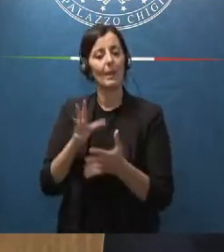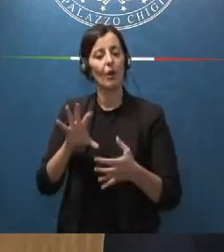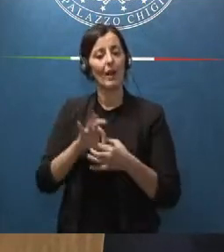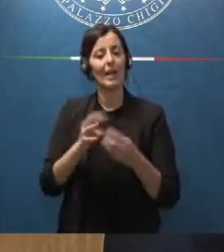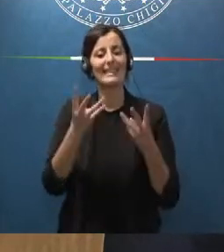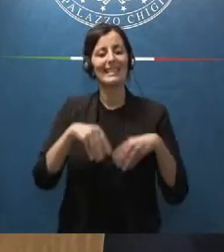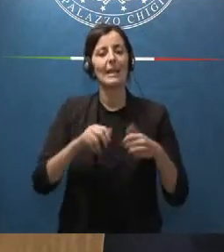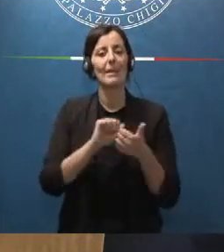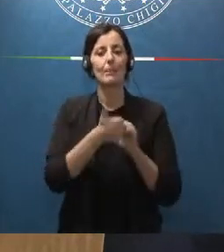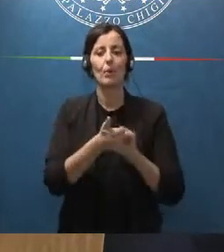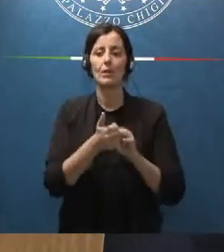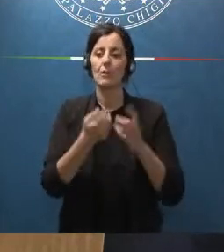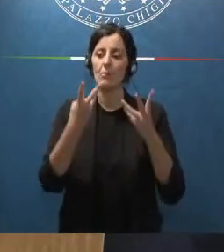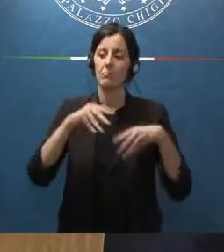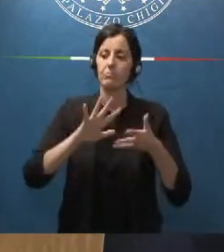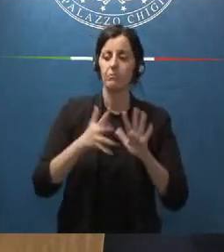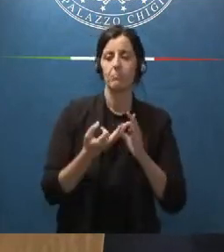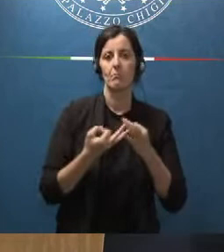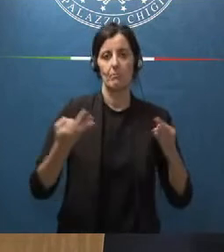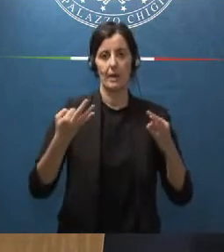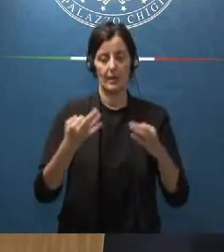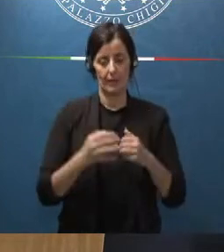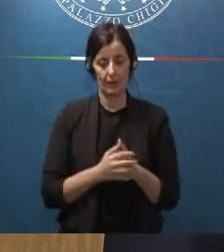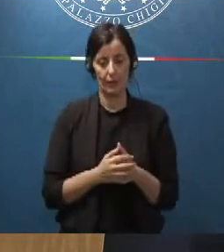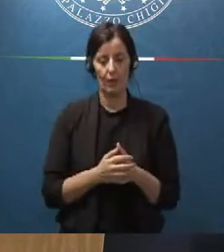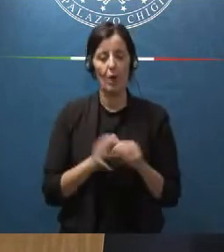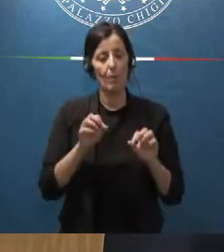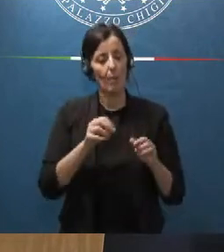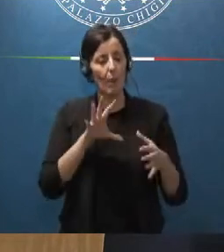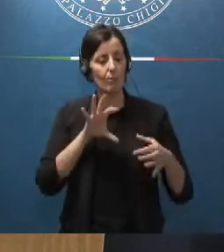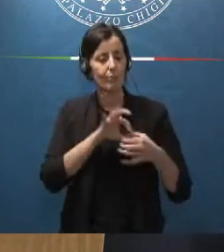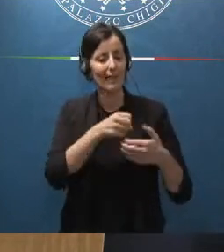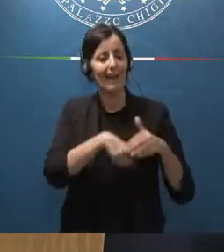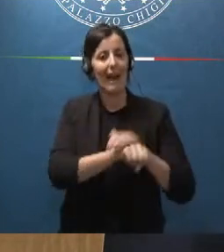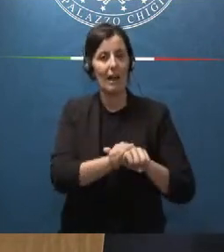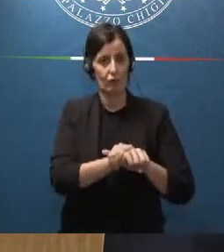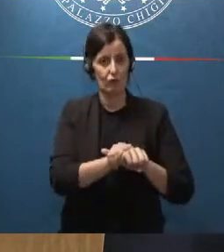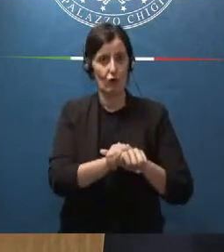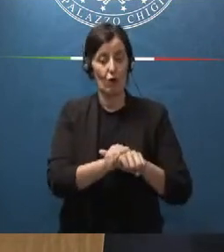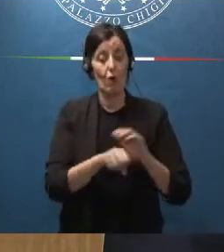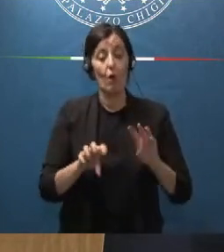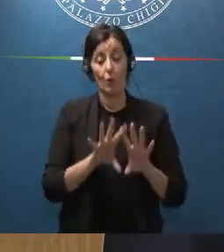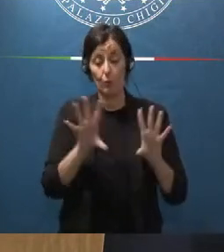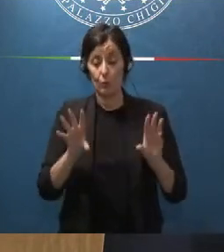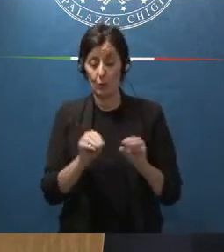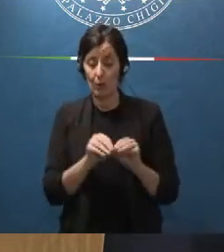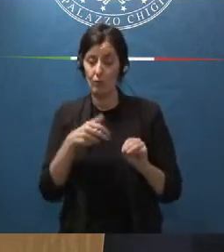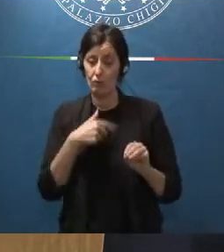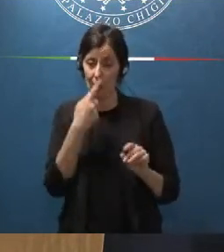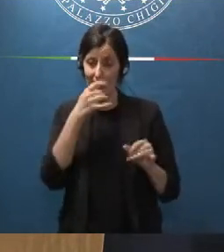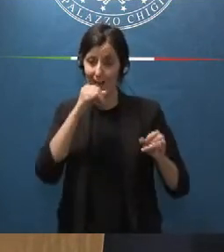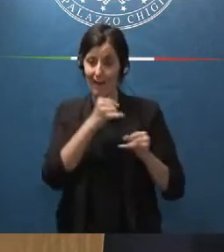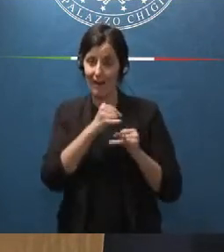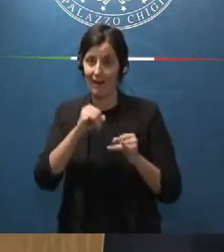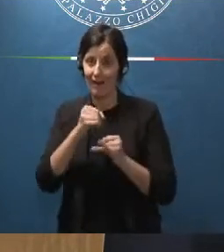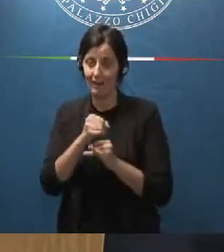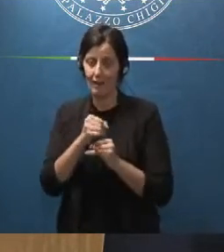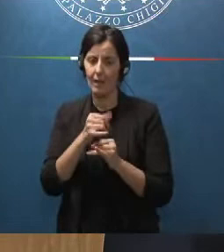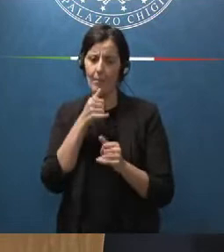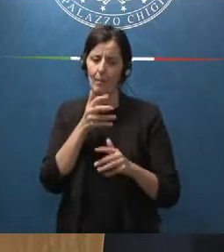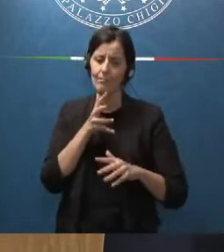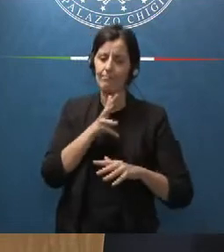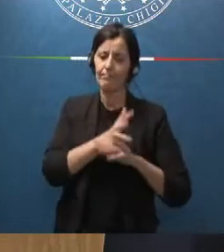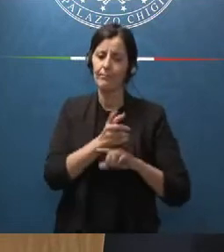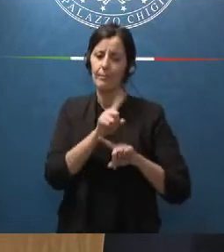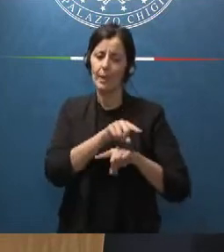sportivo e in particolare quello calcistico questi provvedimenti hanno una caratteristica intervengono nel